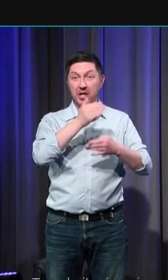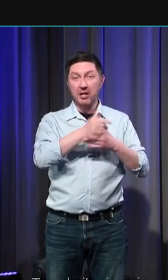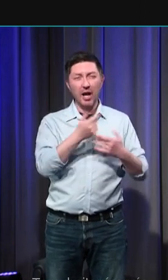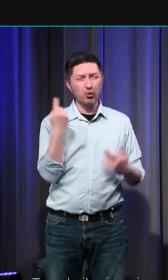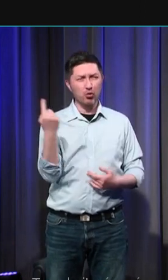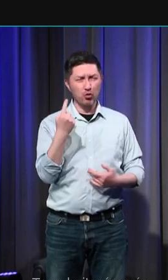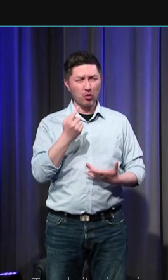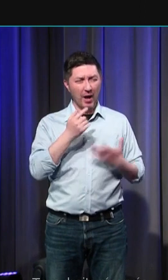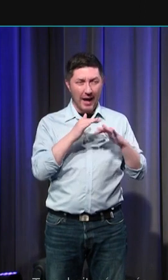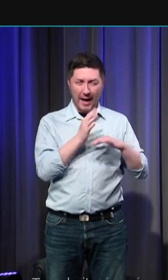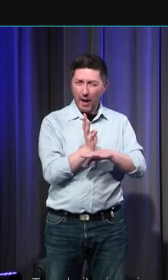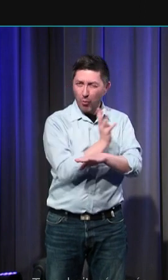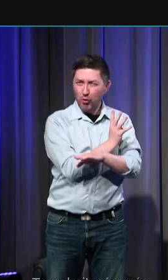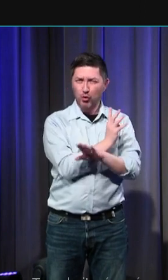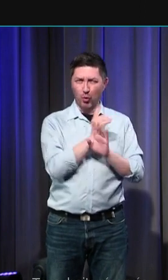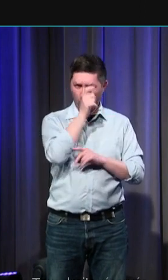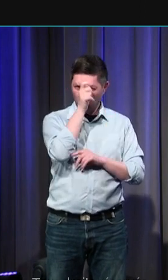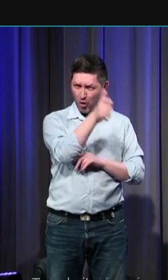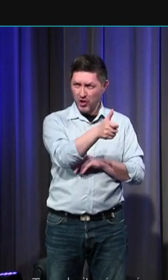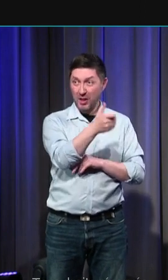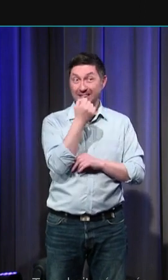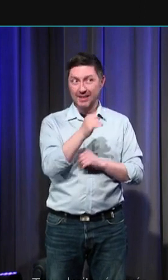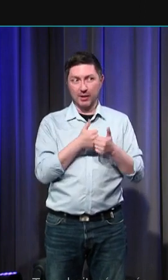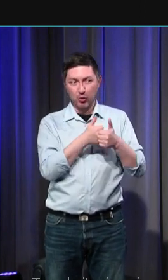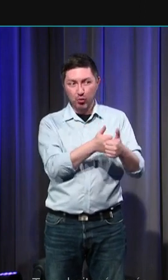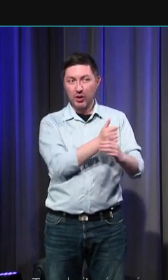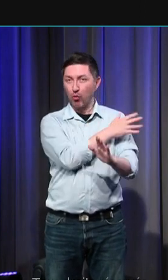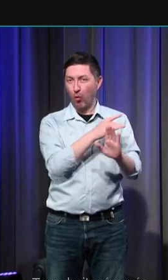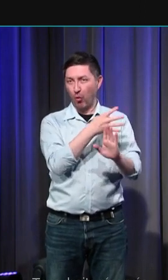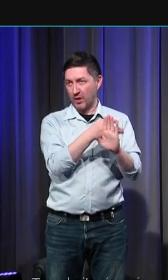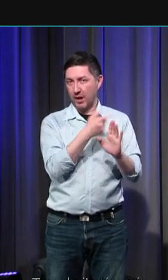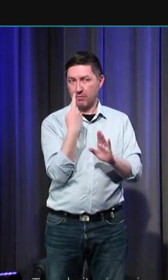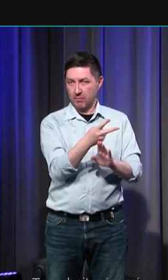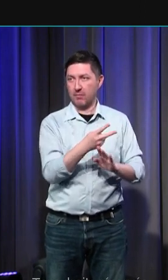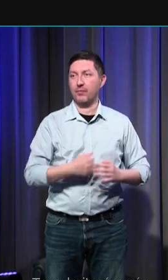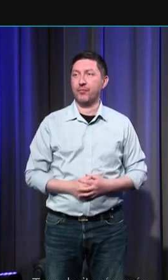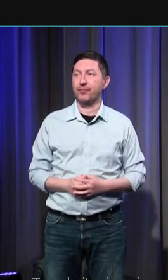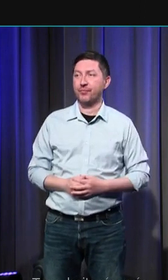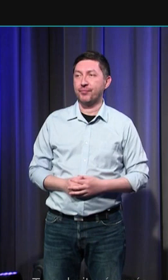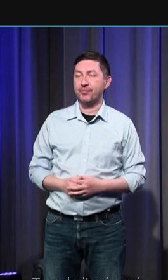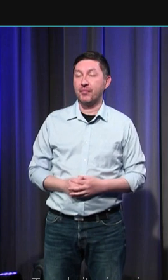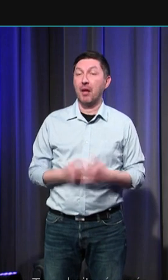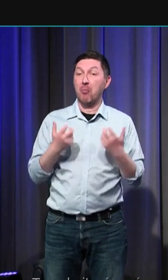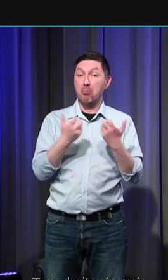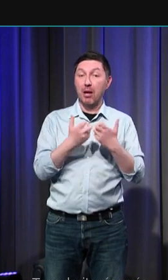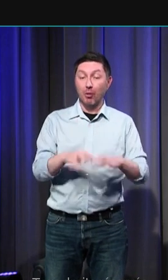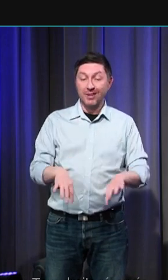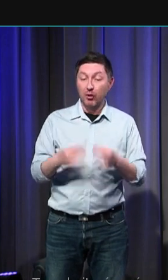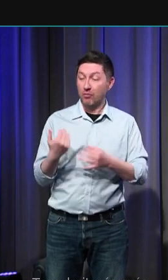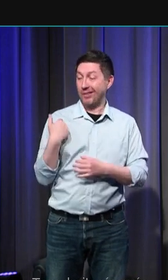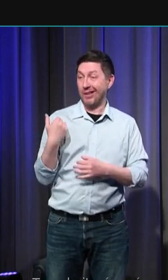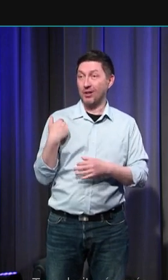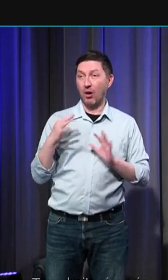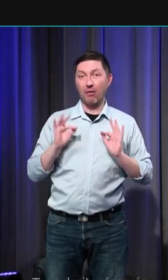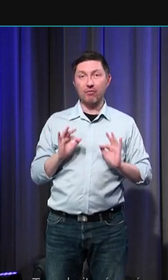cohérente pour peu qu'on les replace dans leur propre contexte. On s'aperçoit également que certaines découvertes récentes concernant la